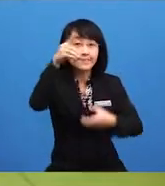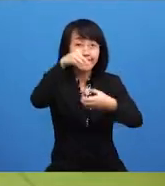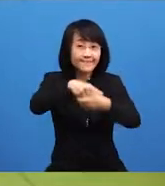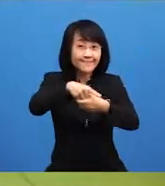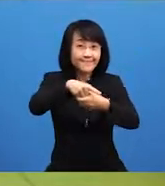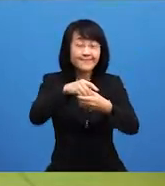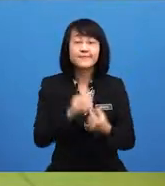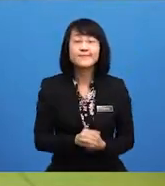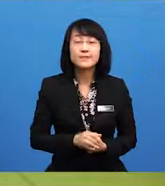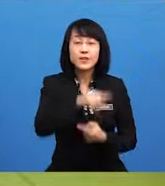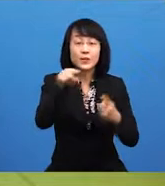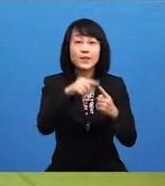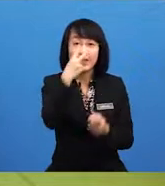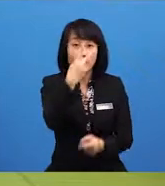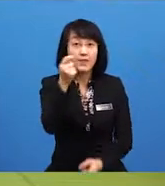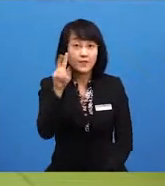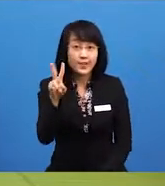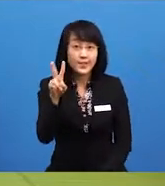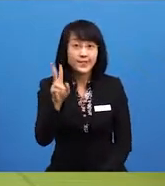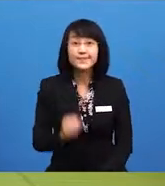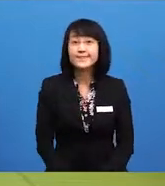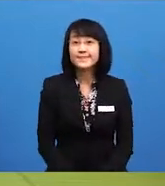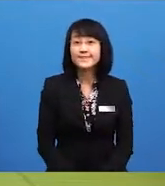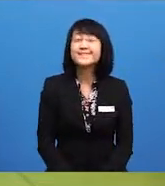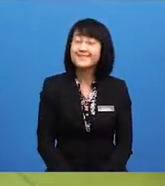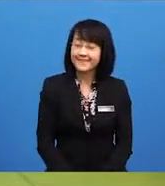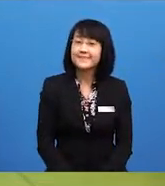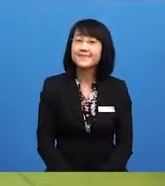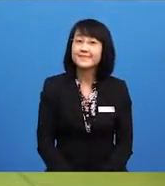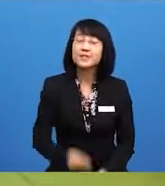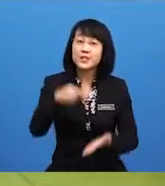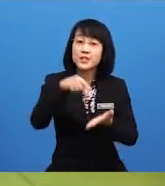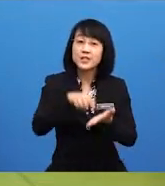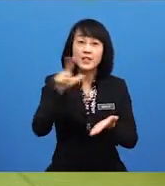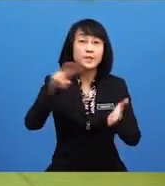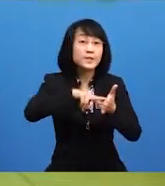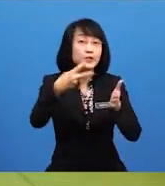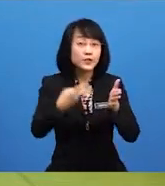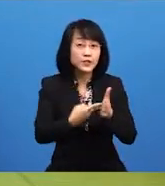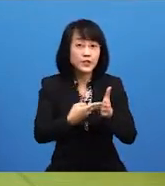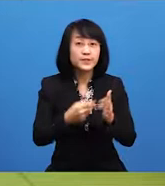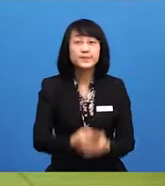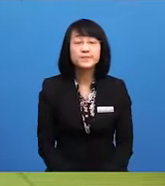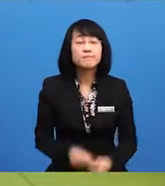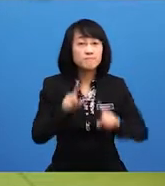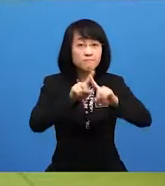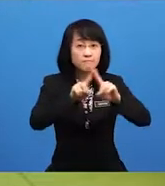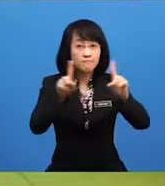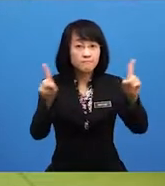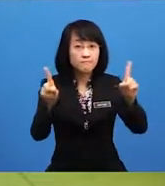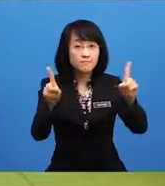apabila menonton TV, kan? Ha, inilah maksudnya. Tetapi,